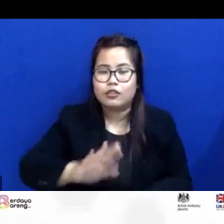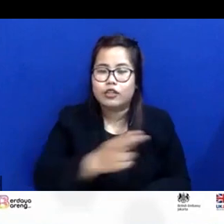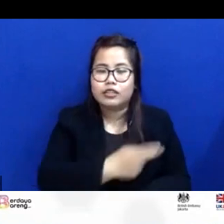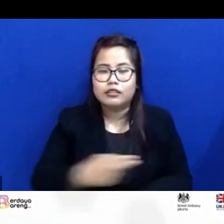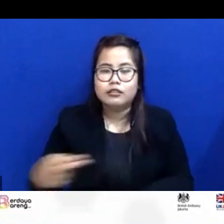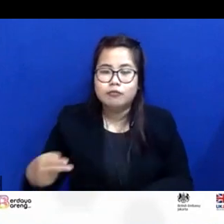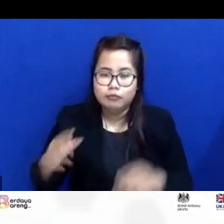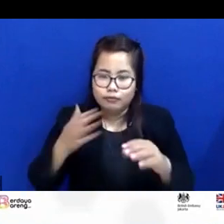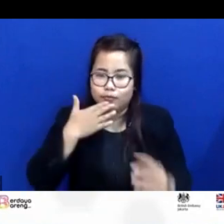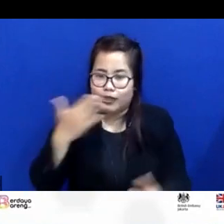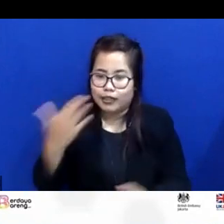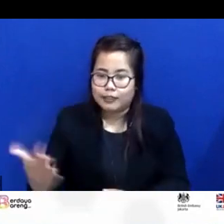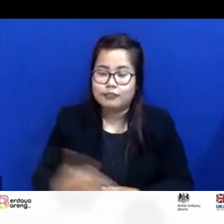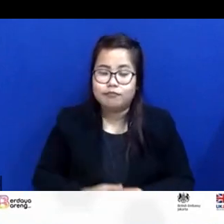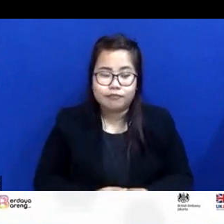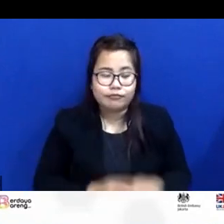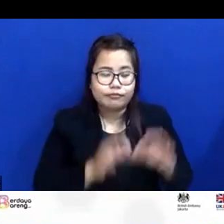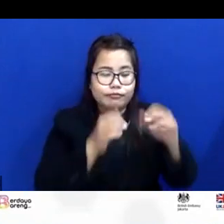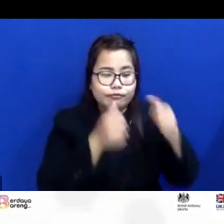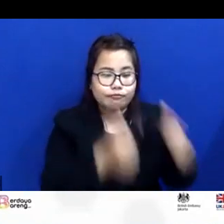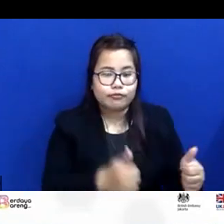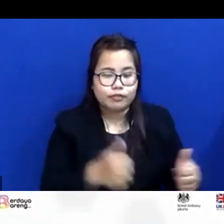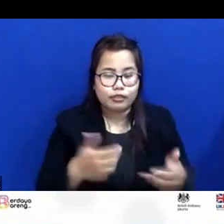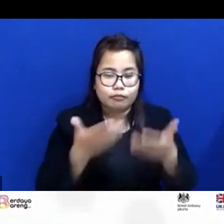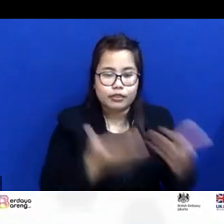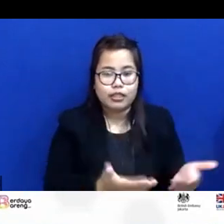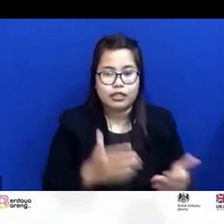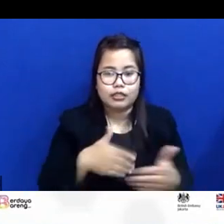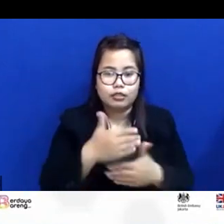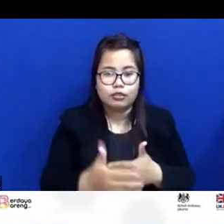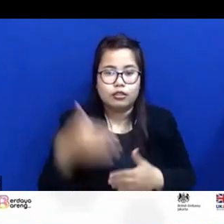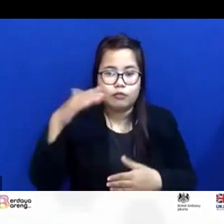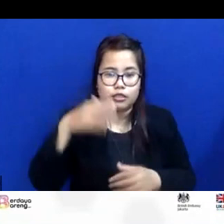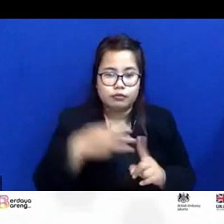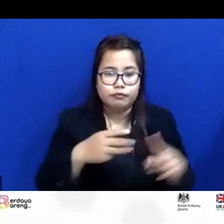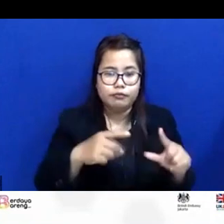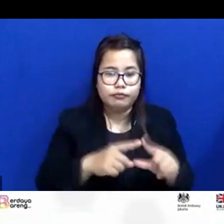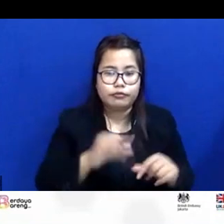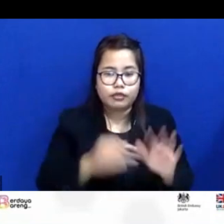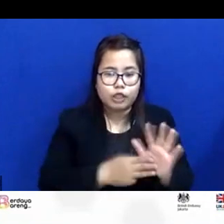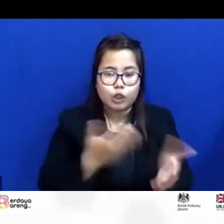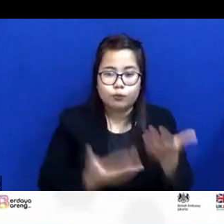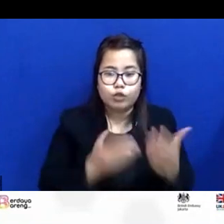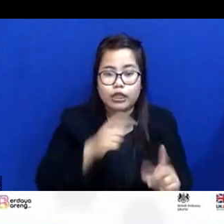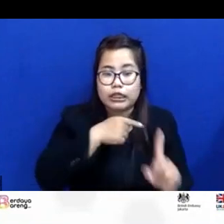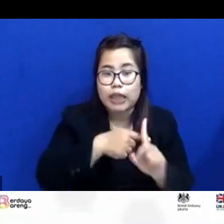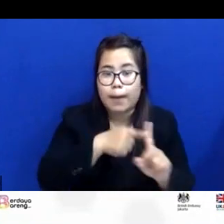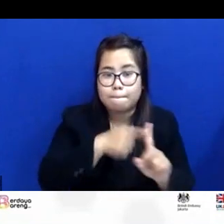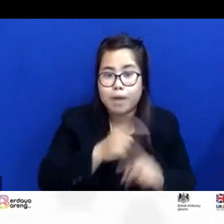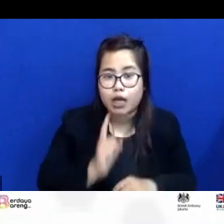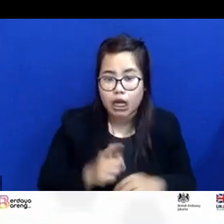kasih ya baik saya persilakan selanjutnya kepada mas mungkin ada tambahan atau